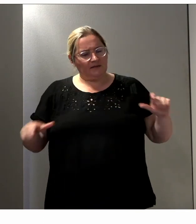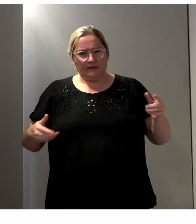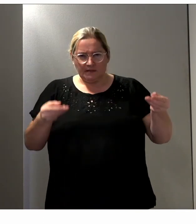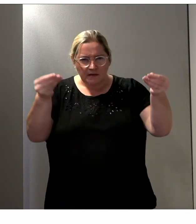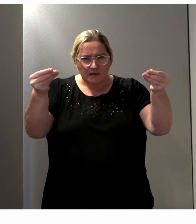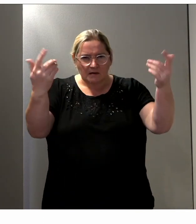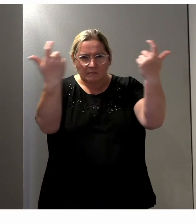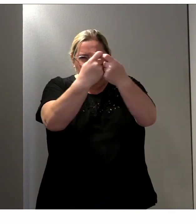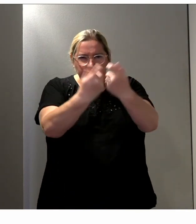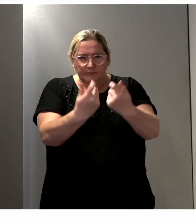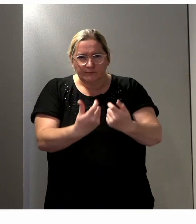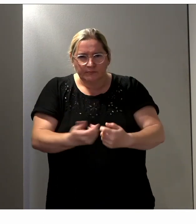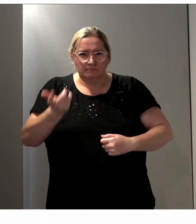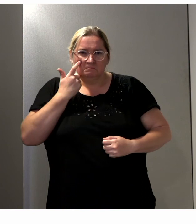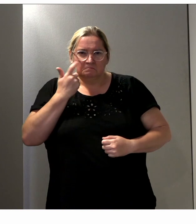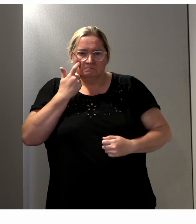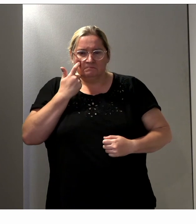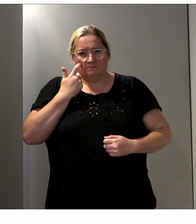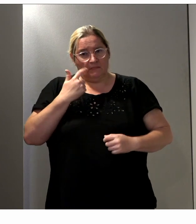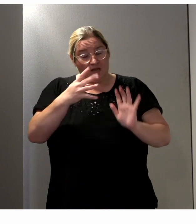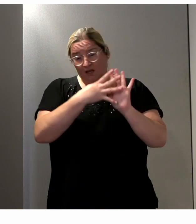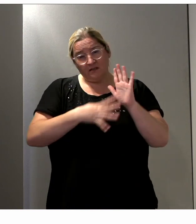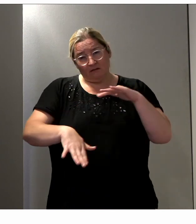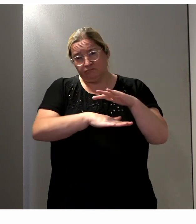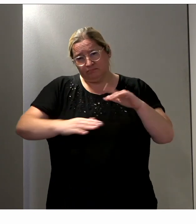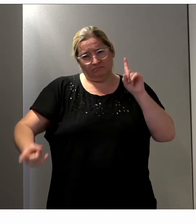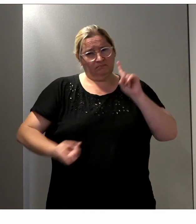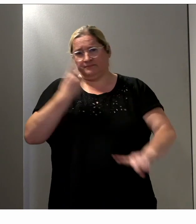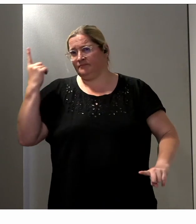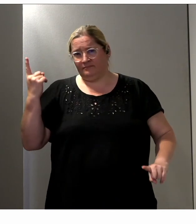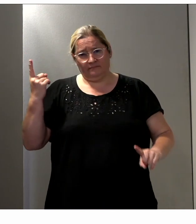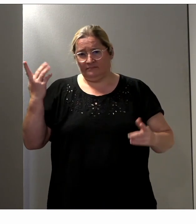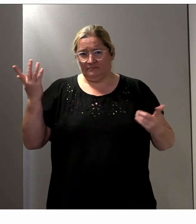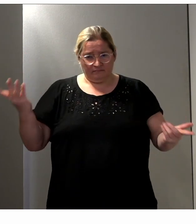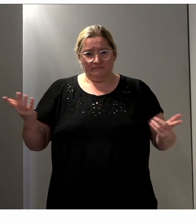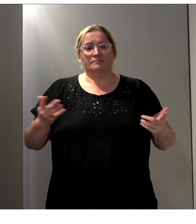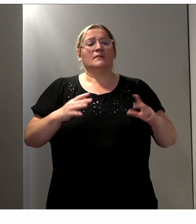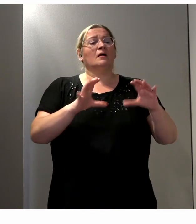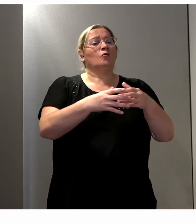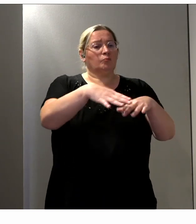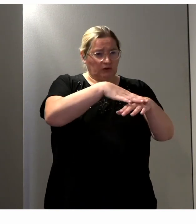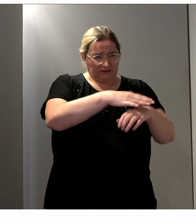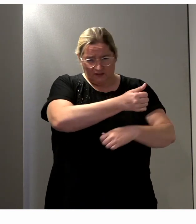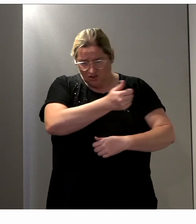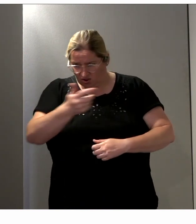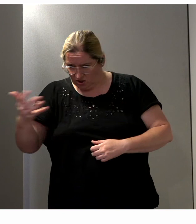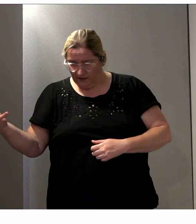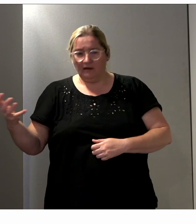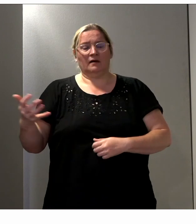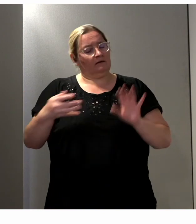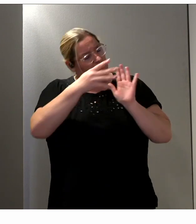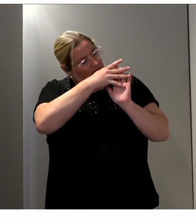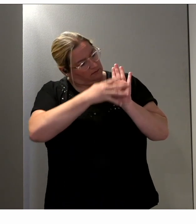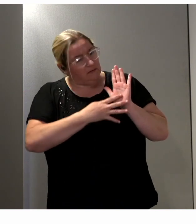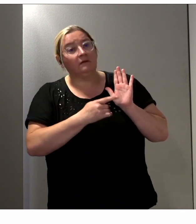on va dire, essentiels sur, voilà, l'adhésion des partis politiques à ces